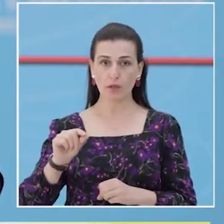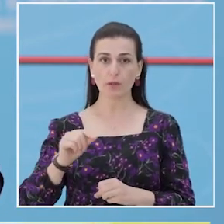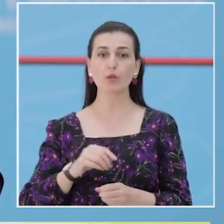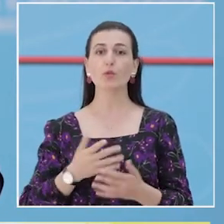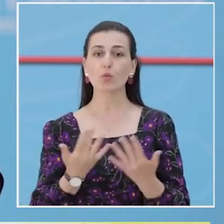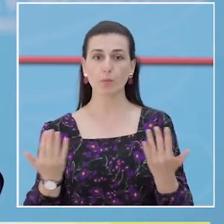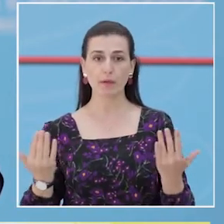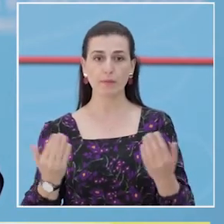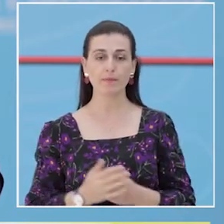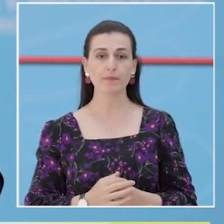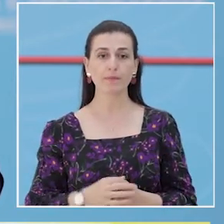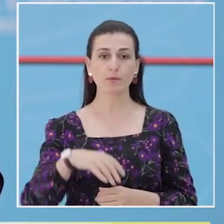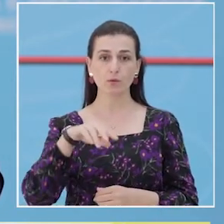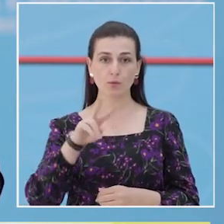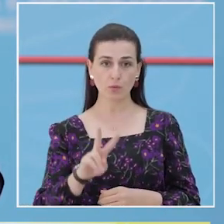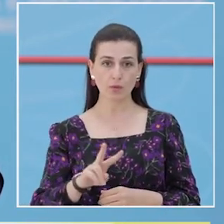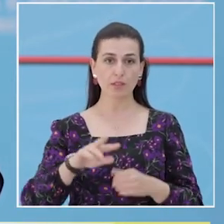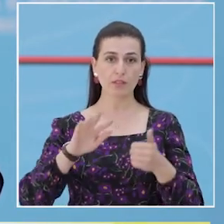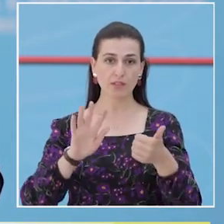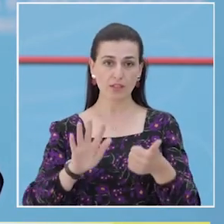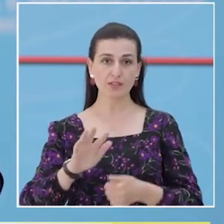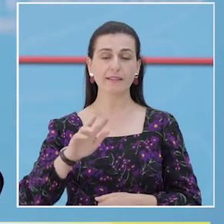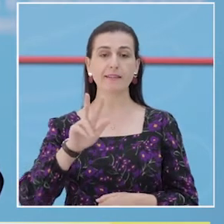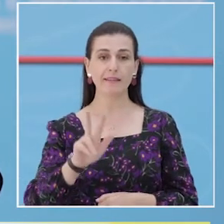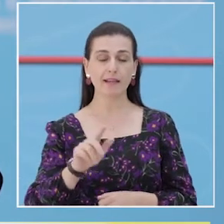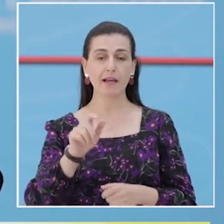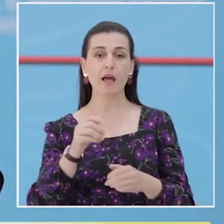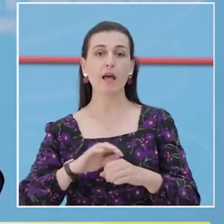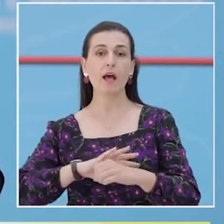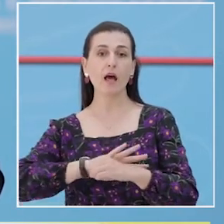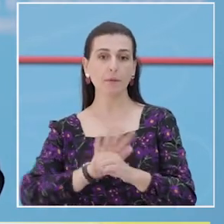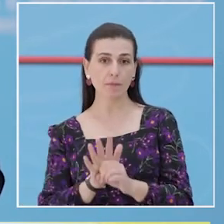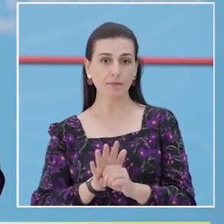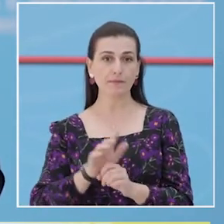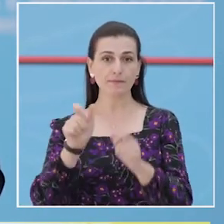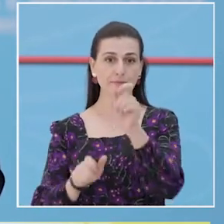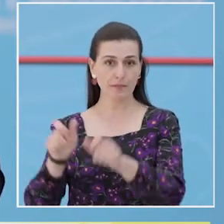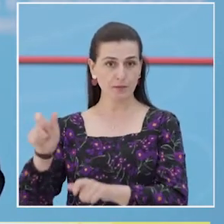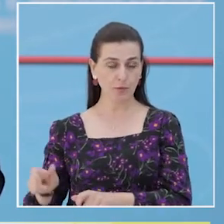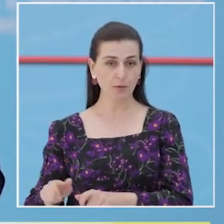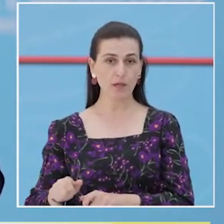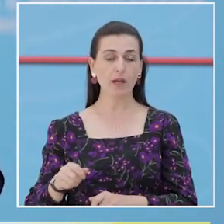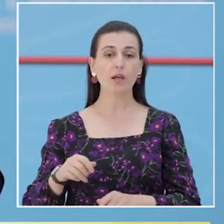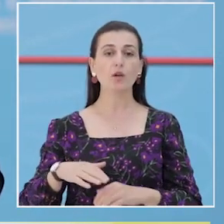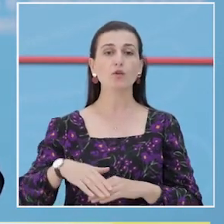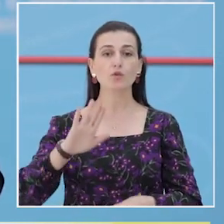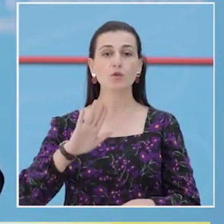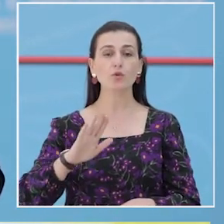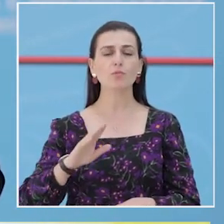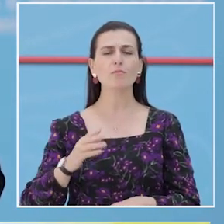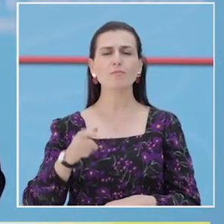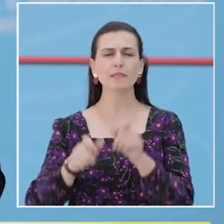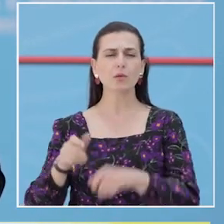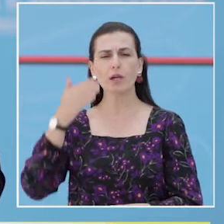momentalisht para qesin një risk më të ullë të transmitimit të infekcionet. Momentalisht në Shqipëri janë 263